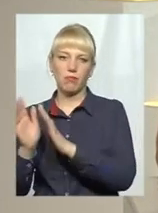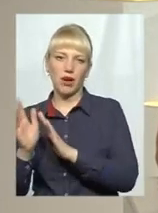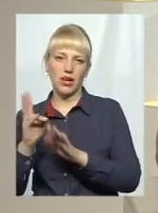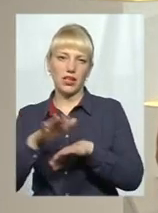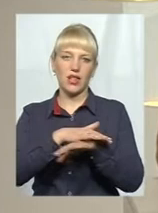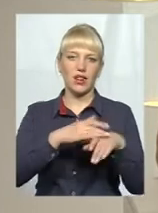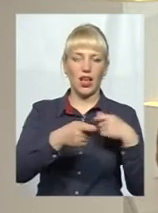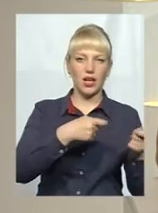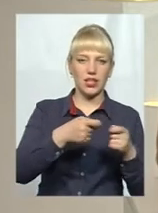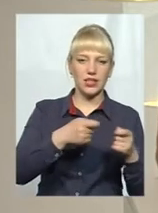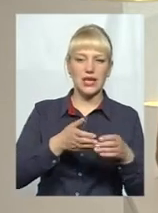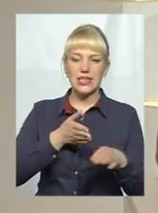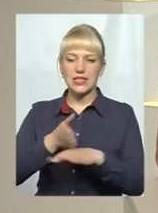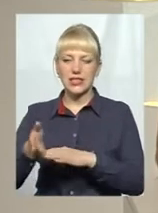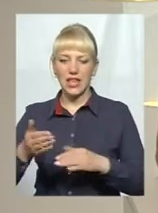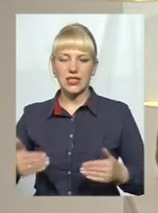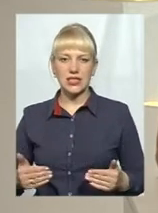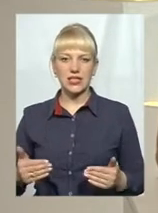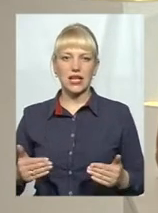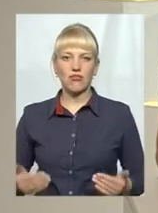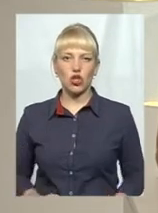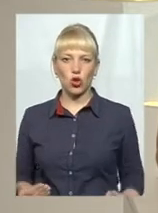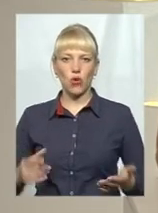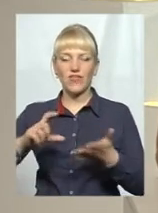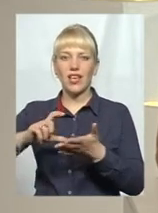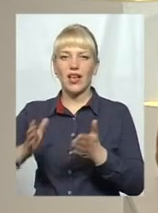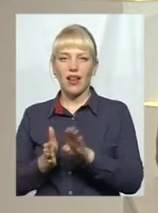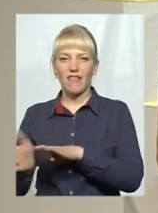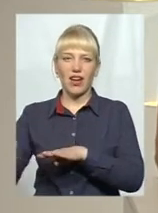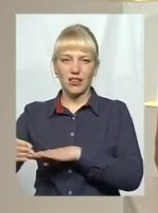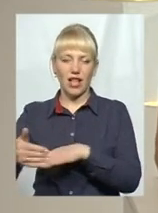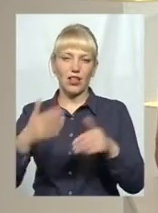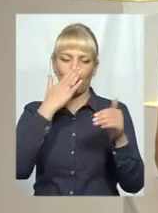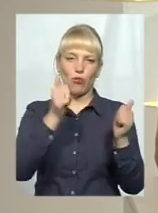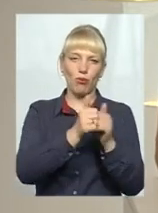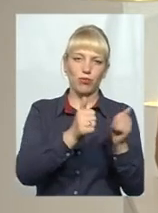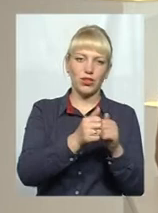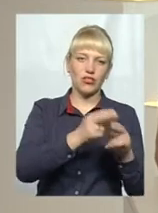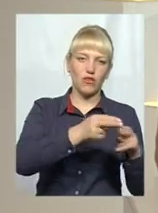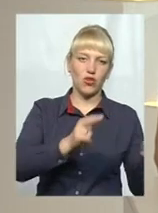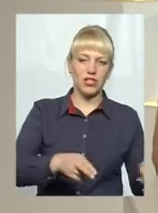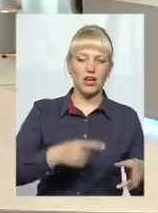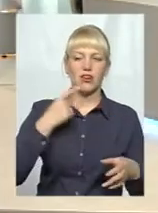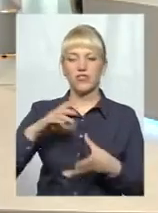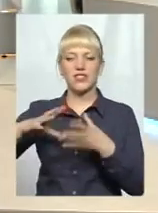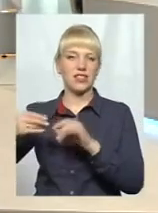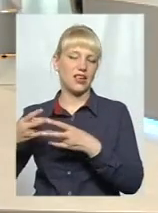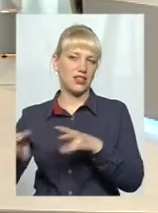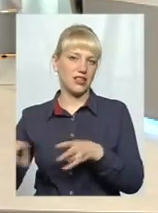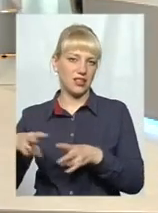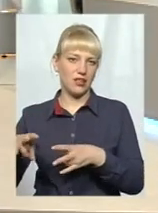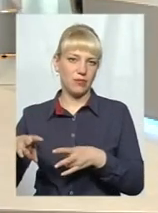заїзду у житлові квартали, всередині житлових кварталів, поблизу залізничних та автобусних вокзалів, взагалі не розміщуватися у місті Хмельницькому?